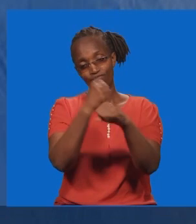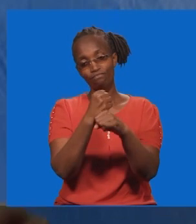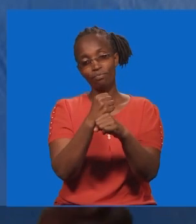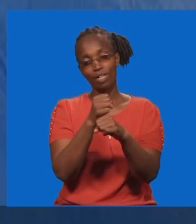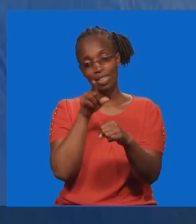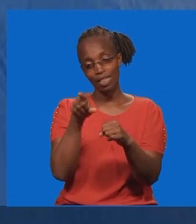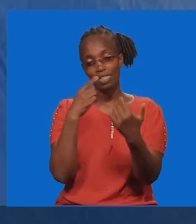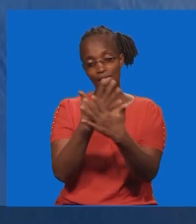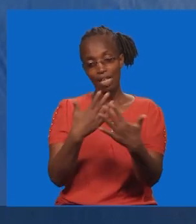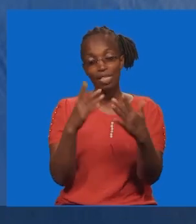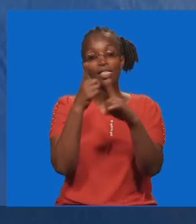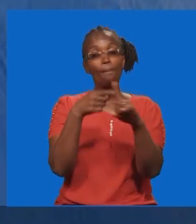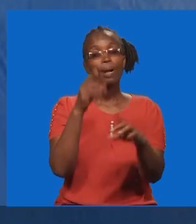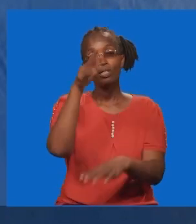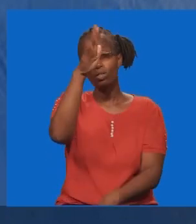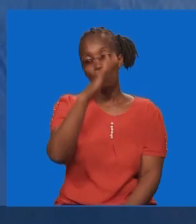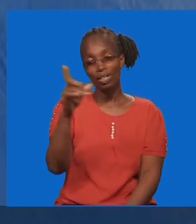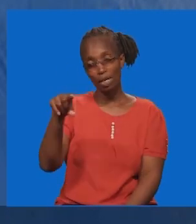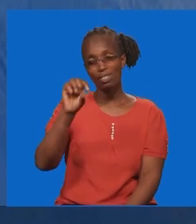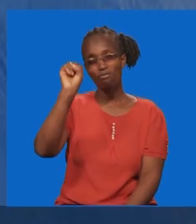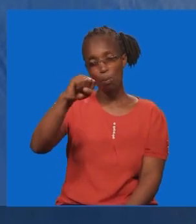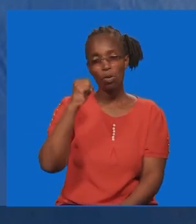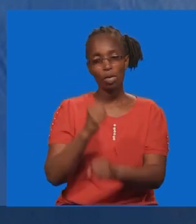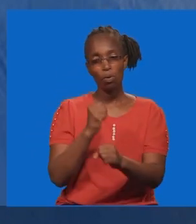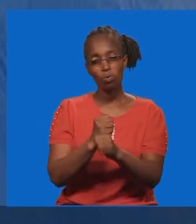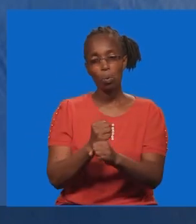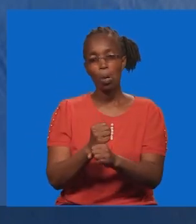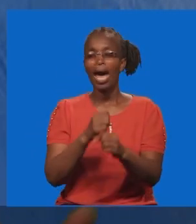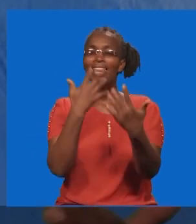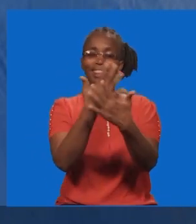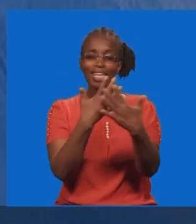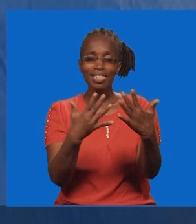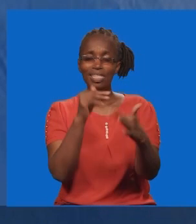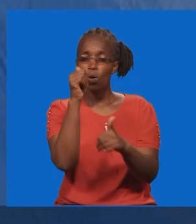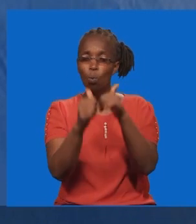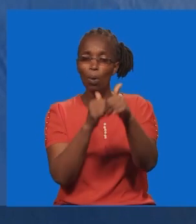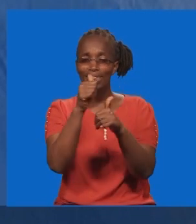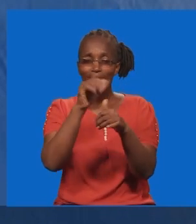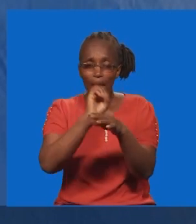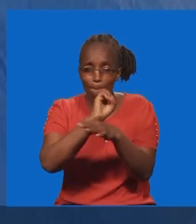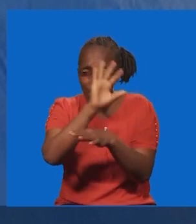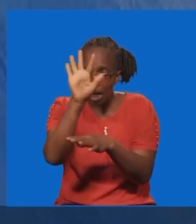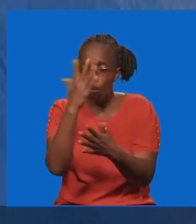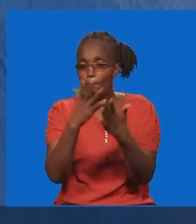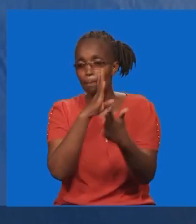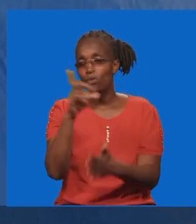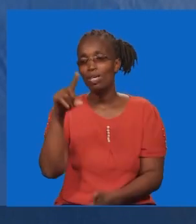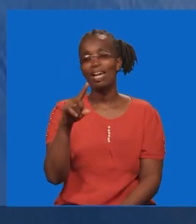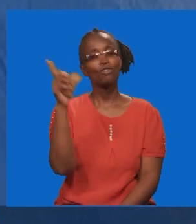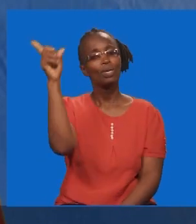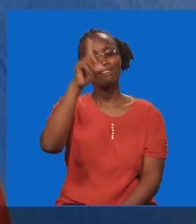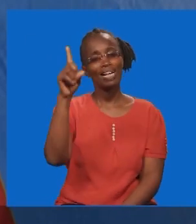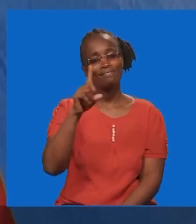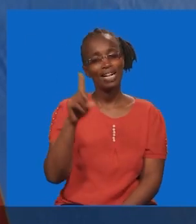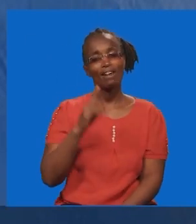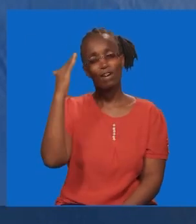kinaweza fanya mambo haya. Lakini mungu yeye mwenyewe anaweza kufanya. Mwambo ya miuchiza. Mwambo ya labda. Ukuwa na kusudia. Unaweza